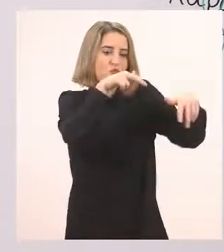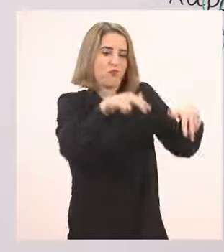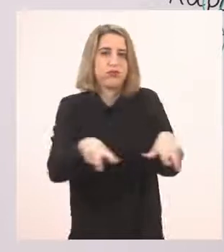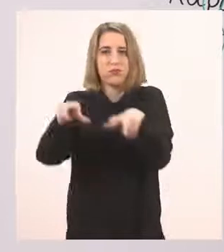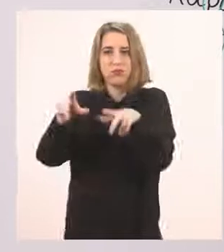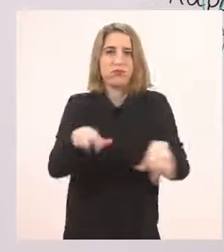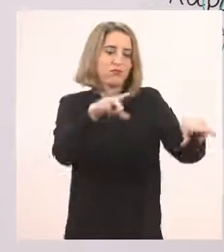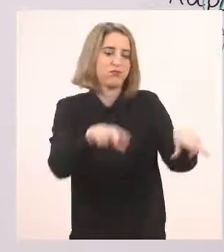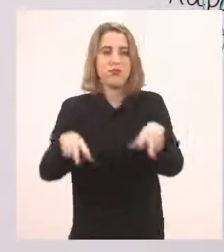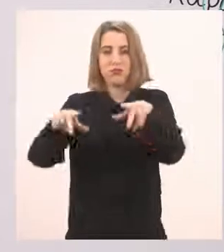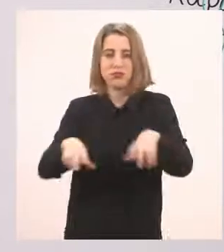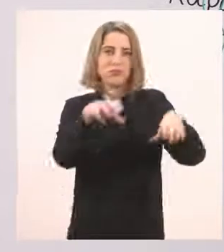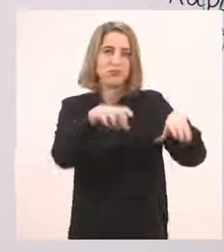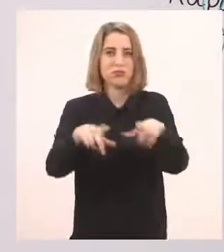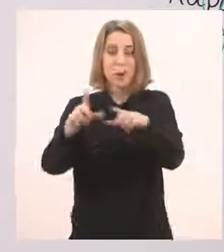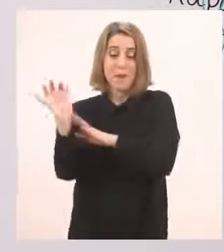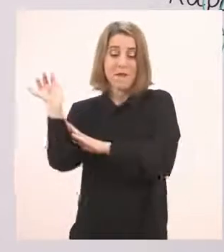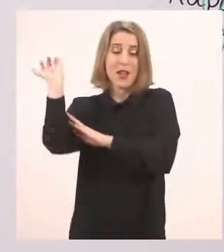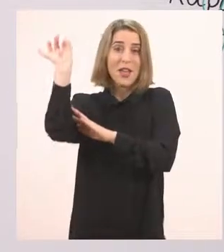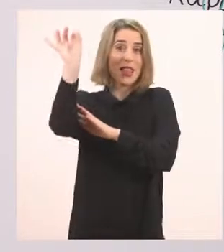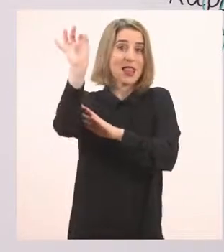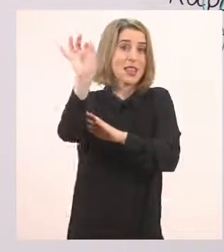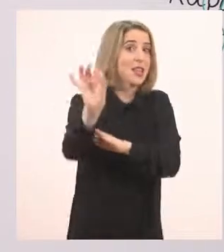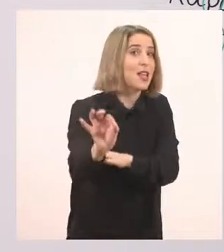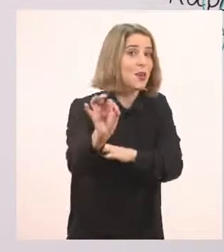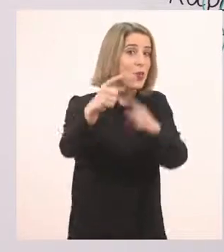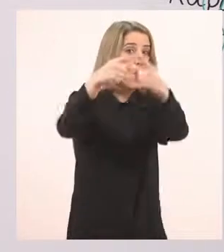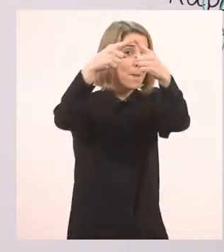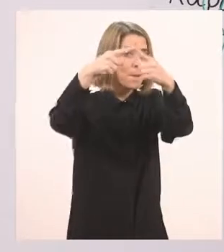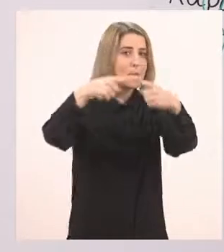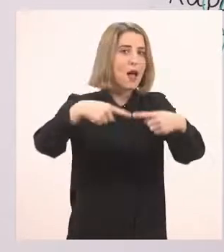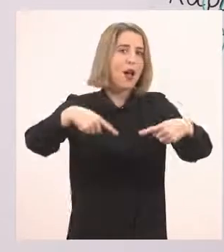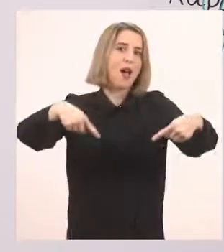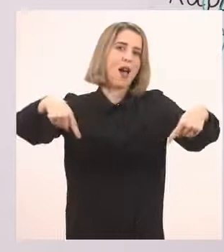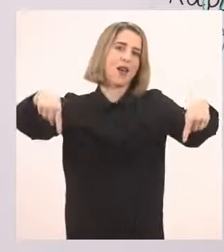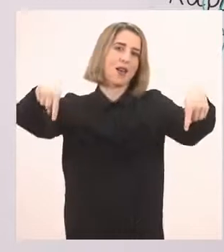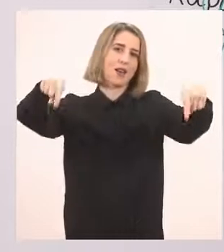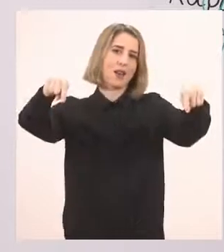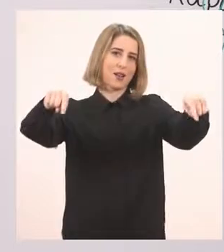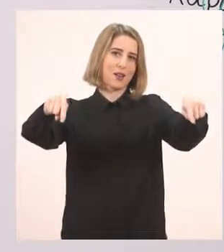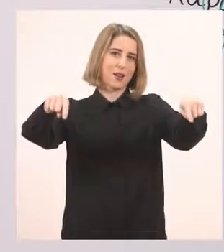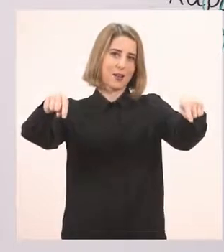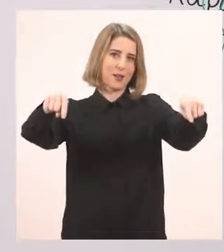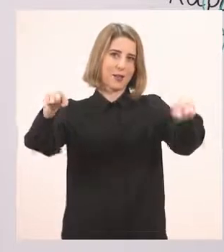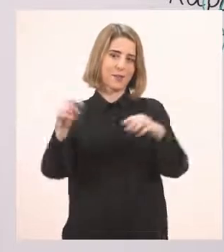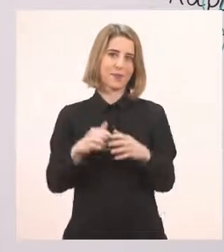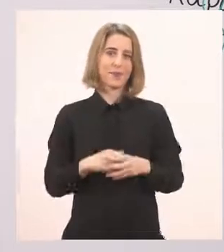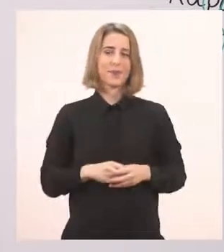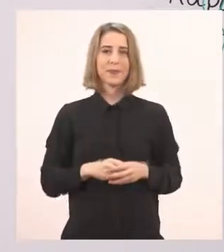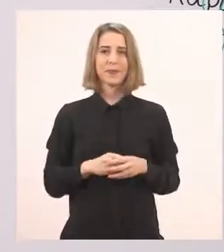Παρέα περπατάνε. Σε παραλία πάνε.